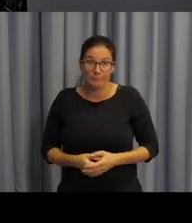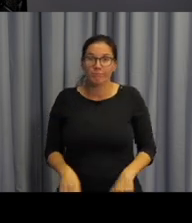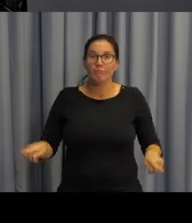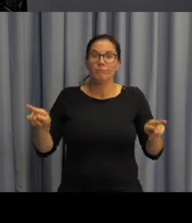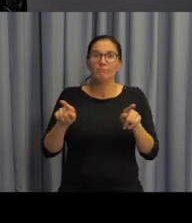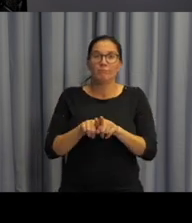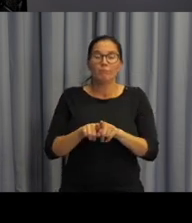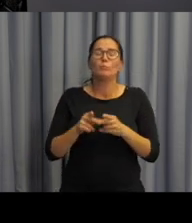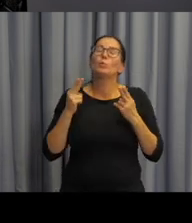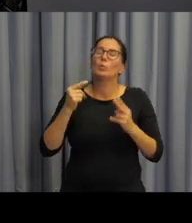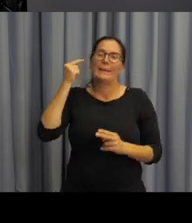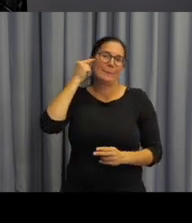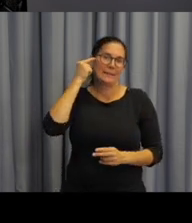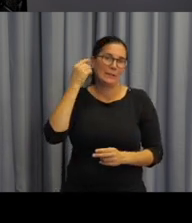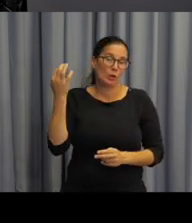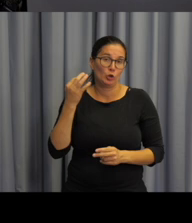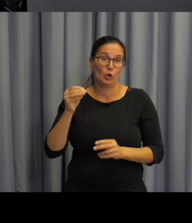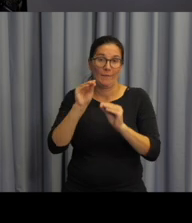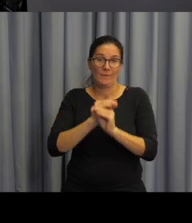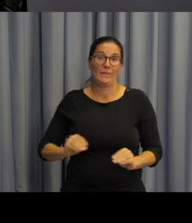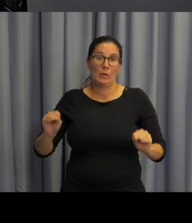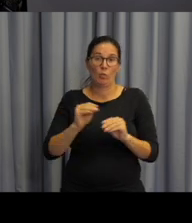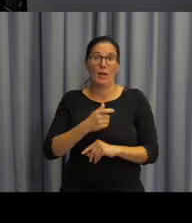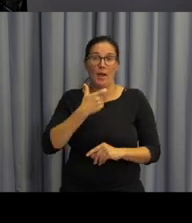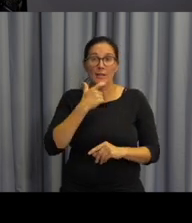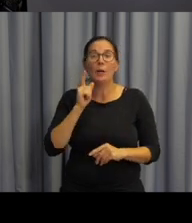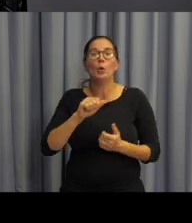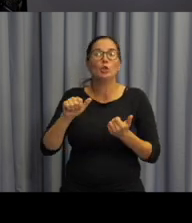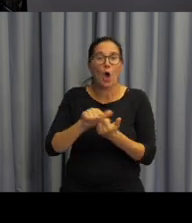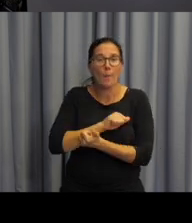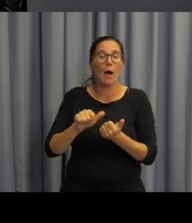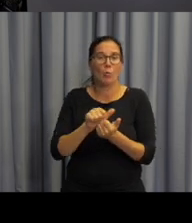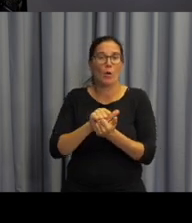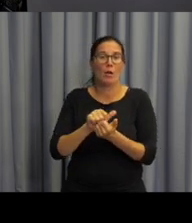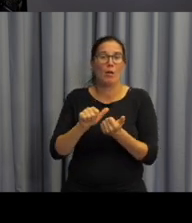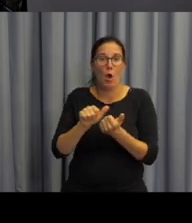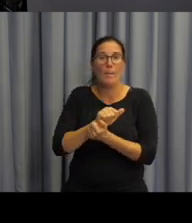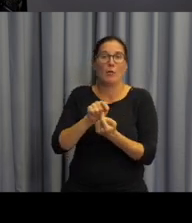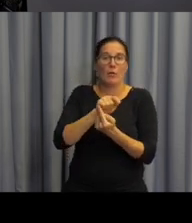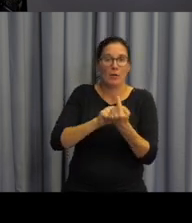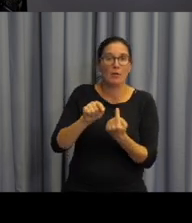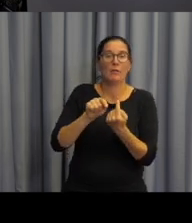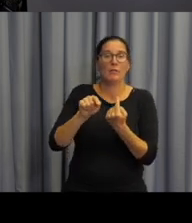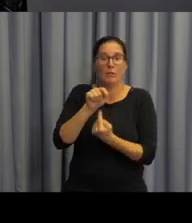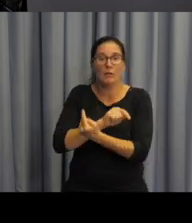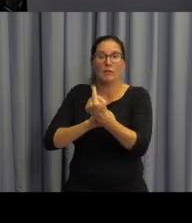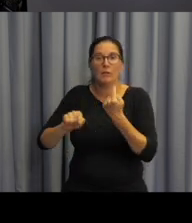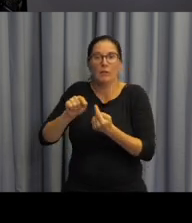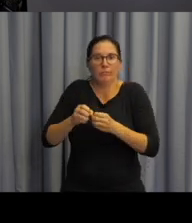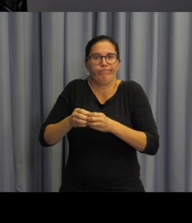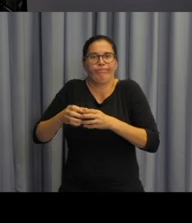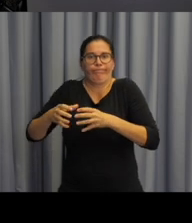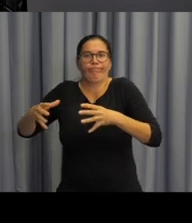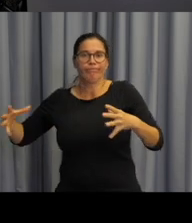jazykového vzdělávání stále opakovat a nabalovat to učivo neznámé, na učivo známé a